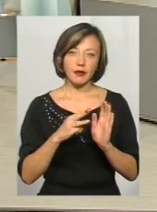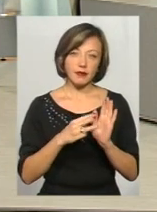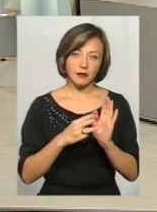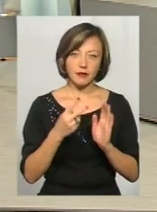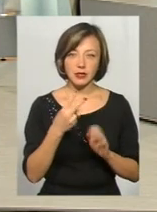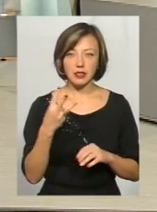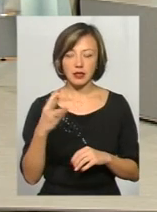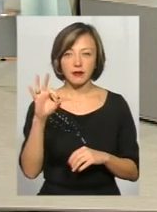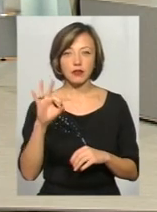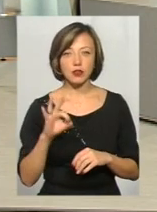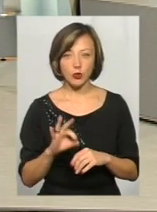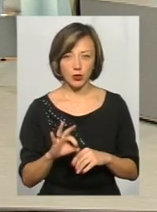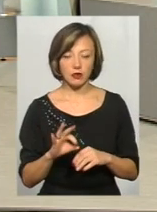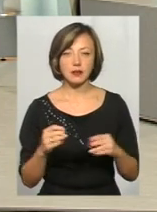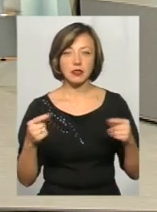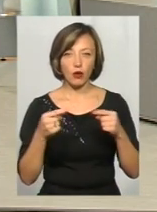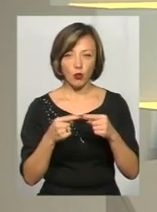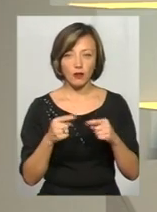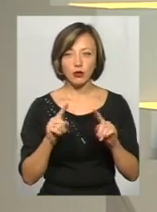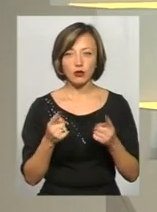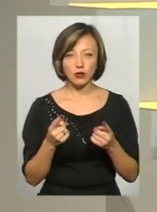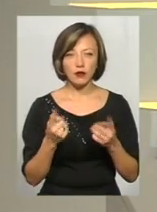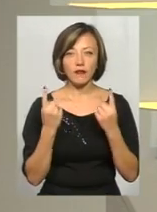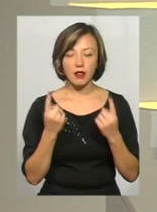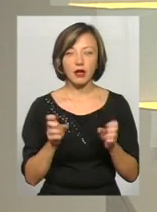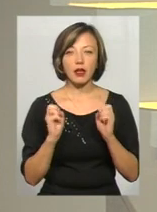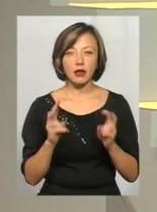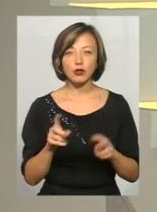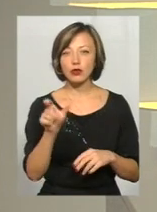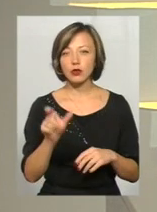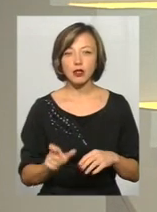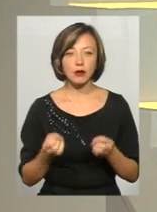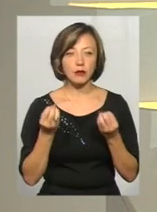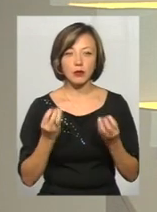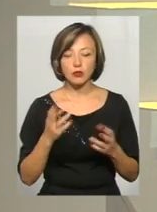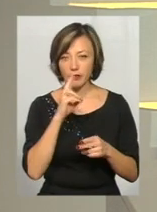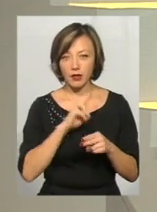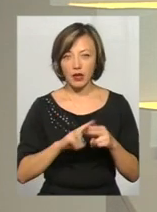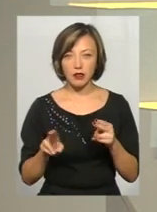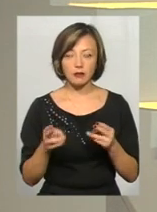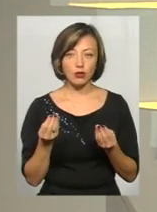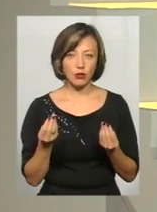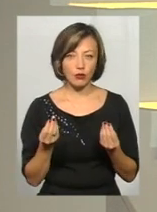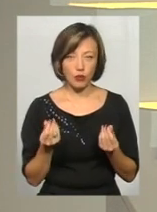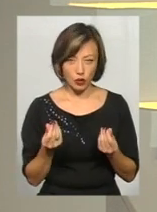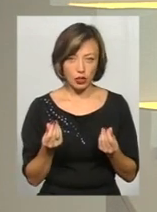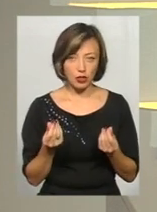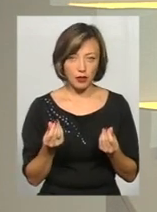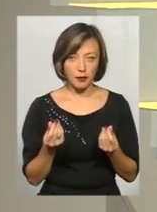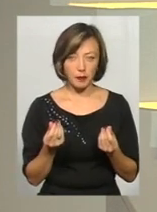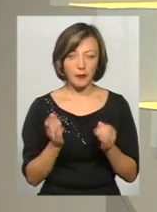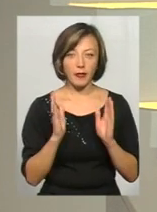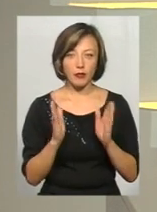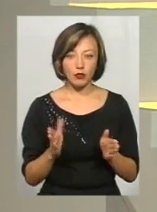23% становить. Тобто, в принципі, дуже великий ризик того, що людина, втративши ці кошти,